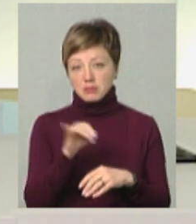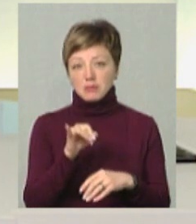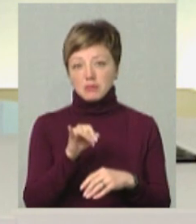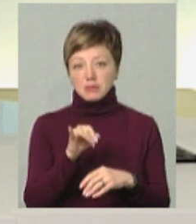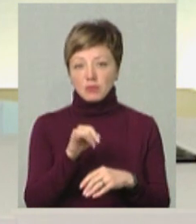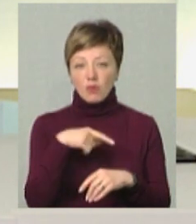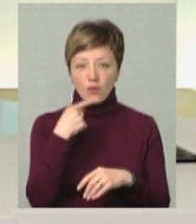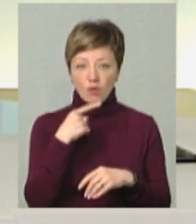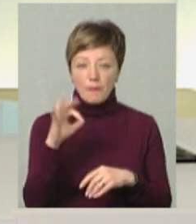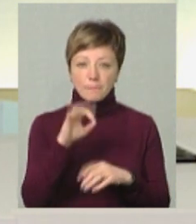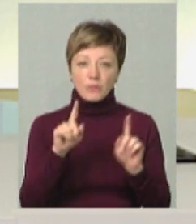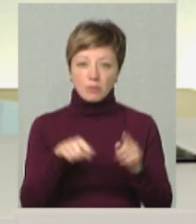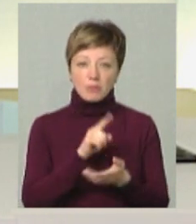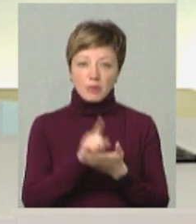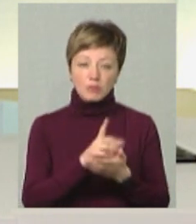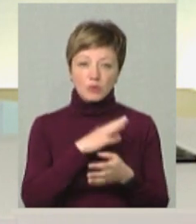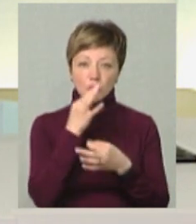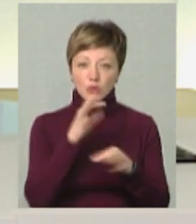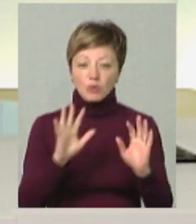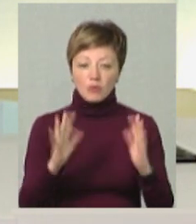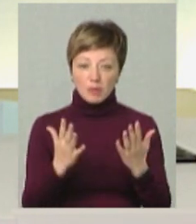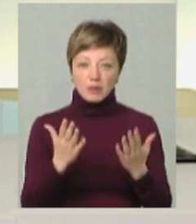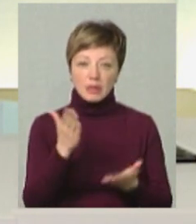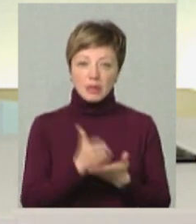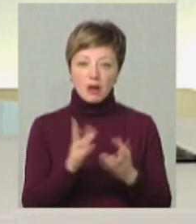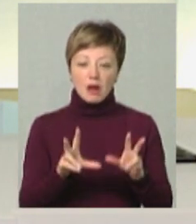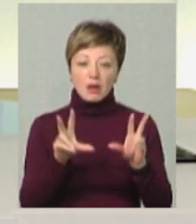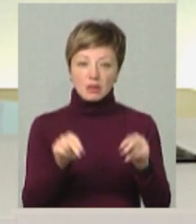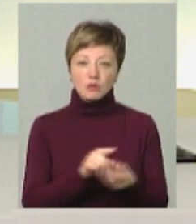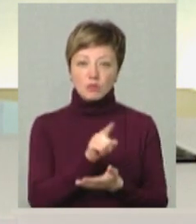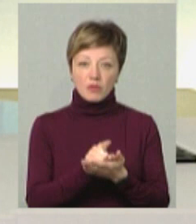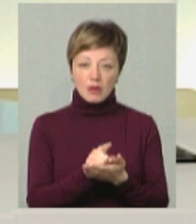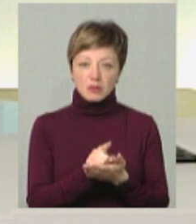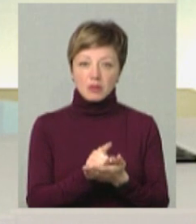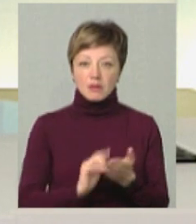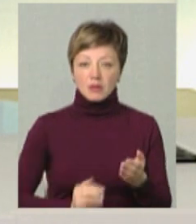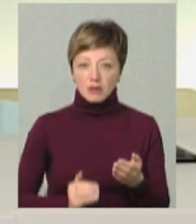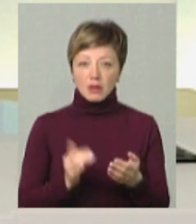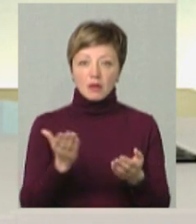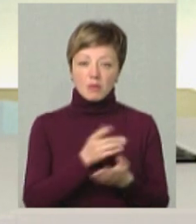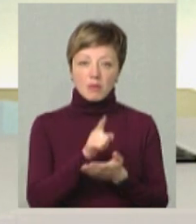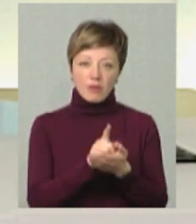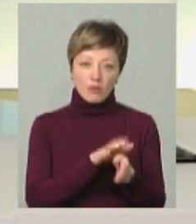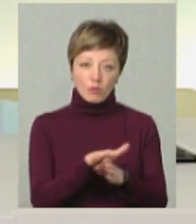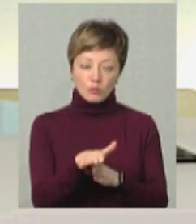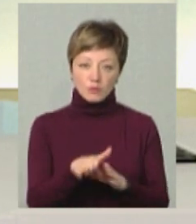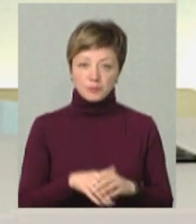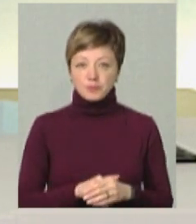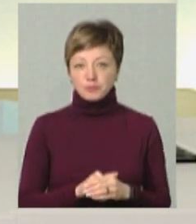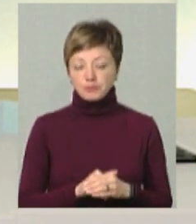якби, говоримо про те, що він має стояти. В будь-якому випадку, якби, є гарантійні зобов'язання підрядника, які їх мають виконувати.